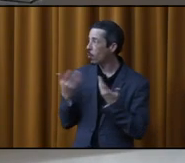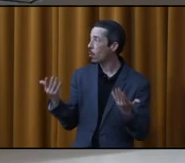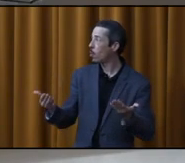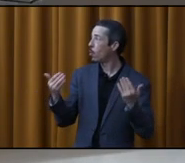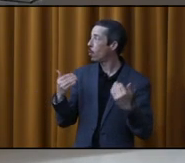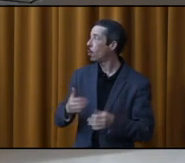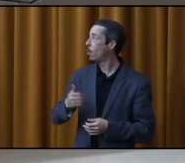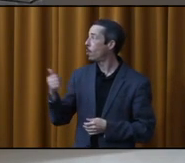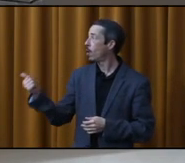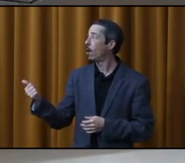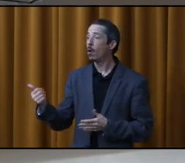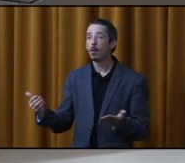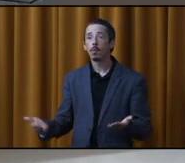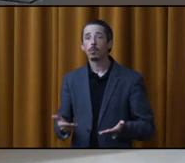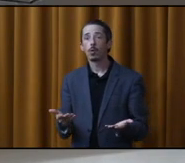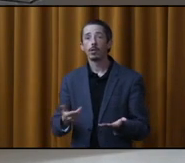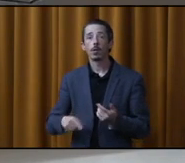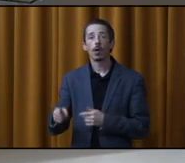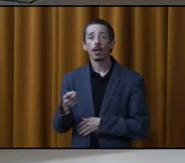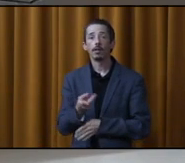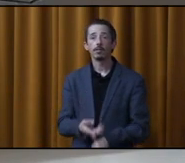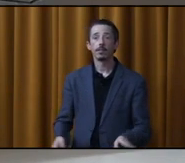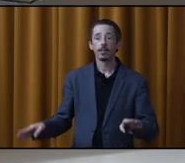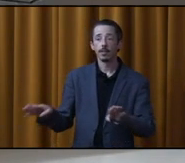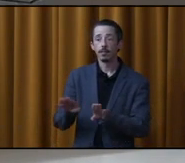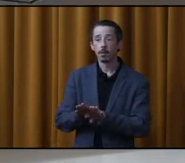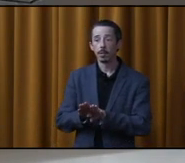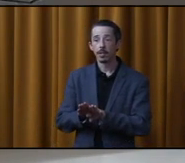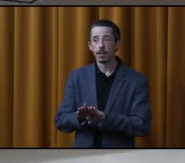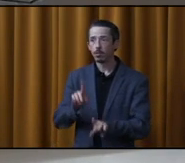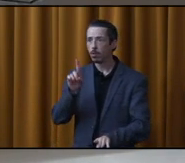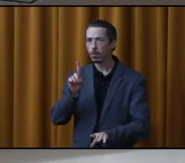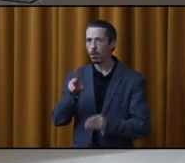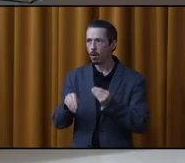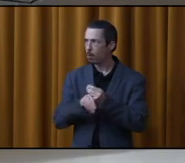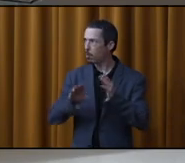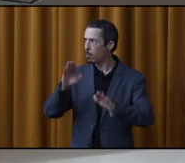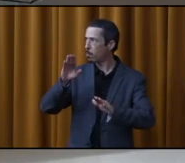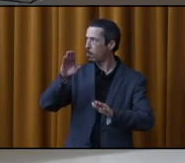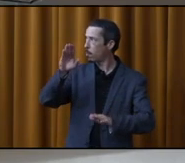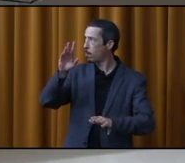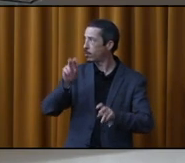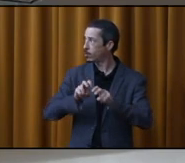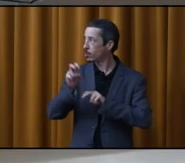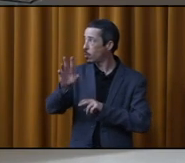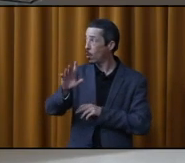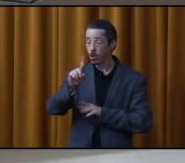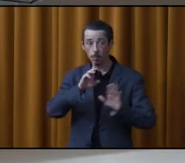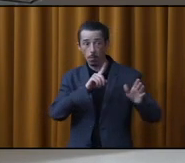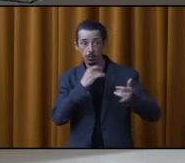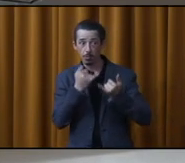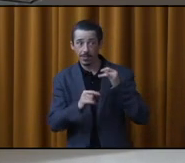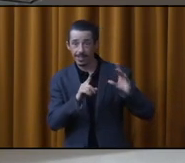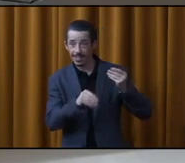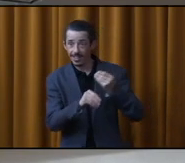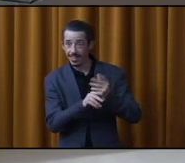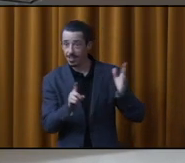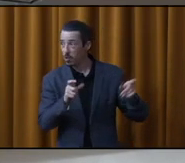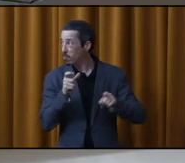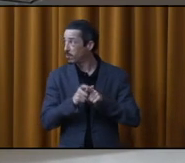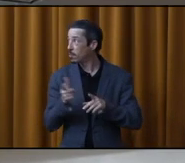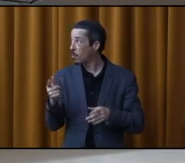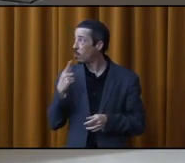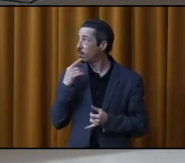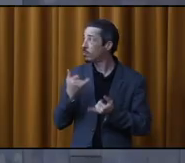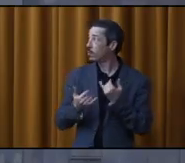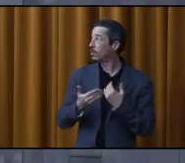Donc, maintenant, on passe à la levée de la séance. Ah, pardon. Ah, vous avez… Bien, mon Dieu, gênez-vous pas. Allez-y, allez-y. Non, bien, j'ai un petit mot pour vous dire.